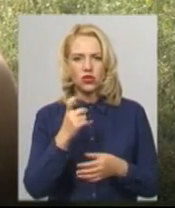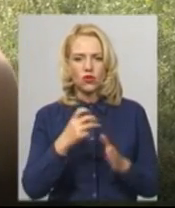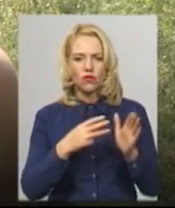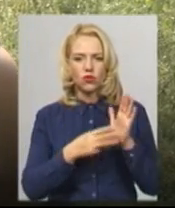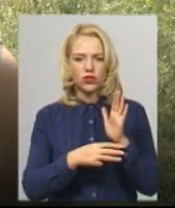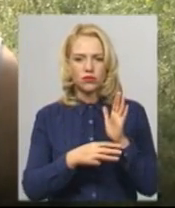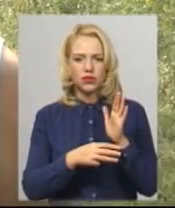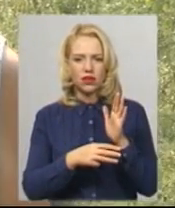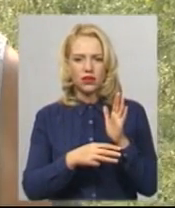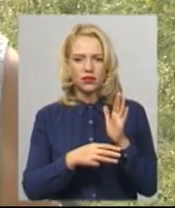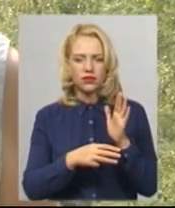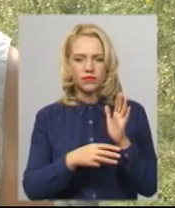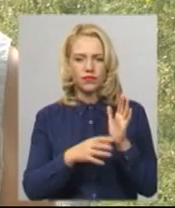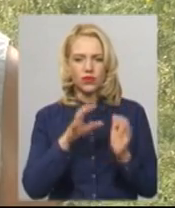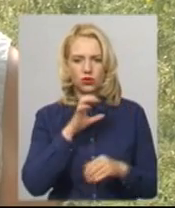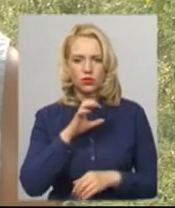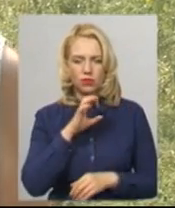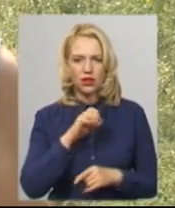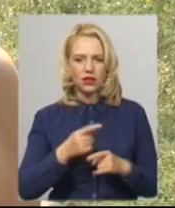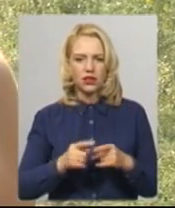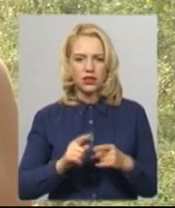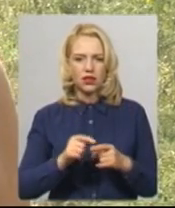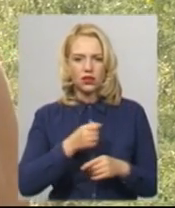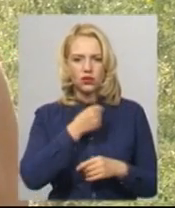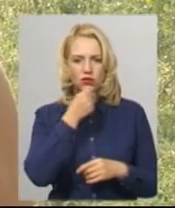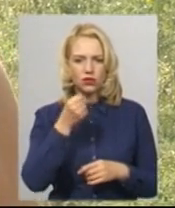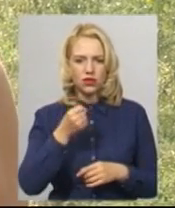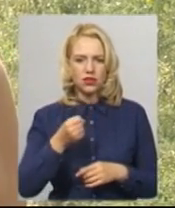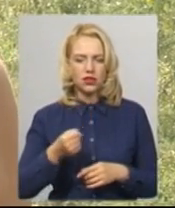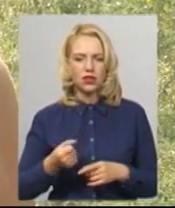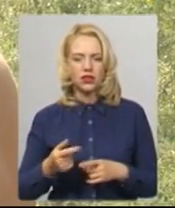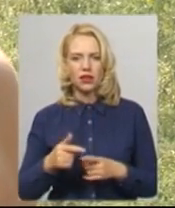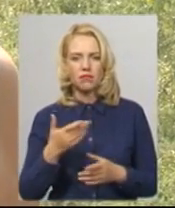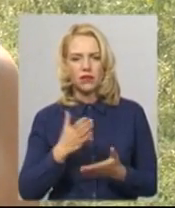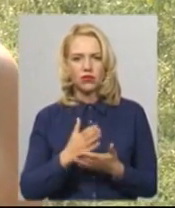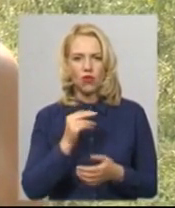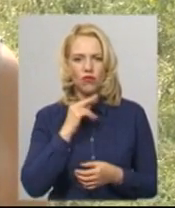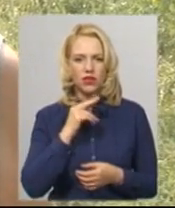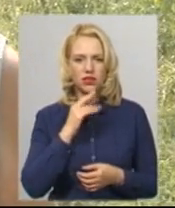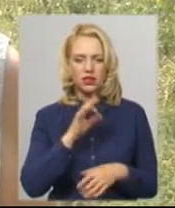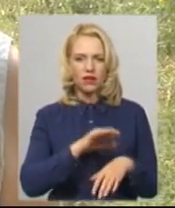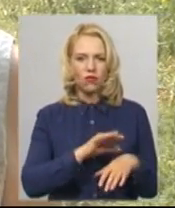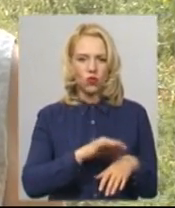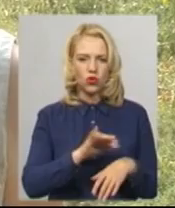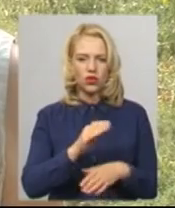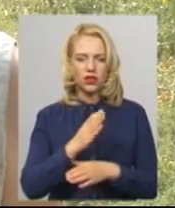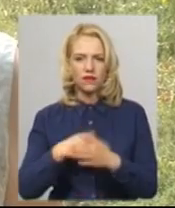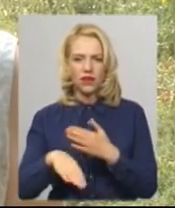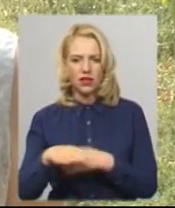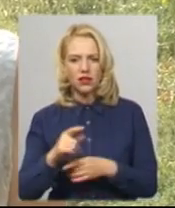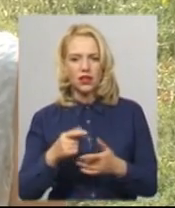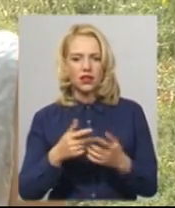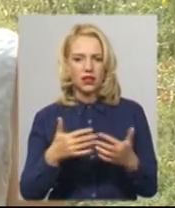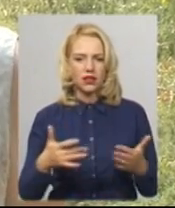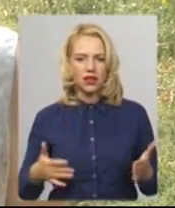собак – це дорослих. Я маю на увазі і хворі, і інваліди, і